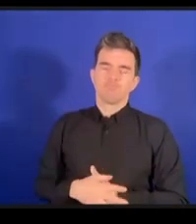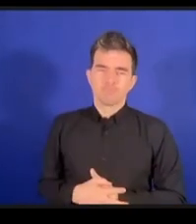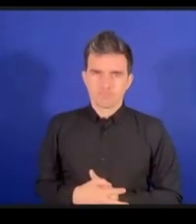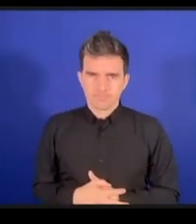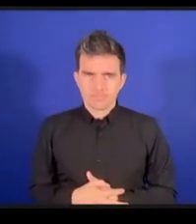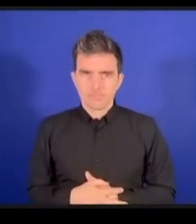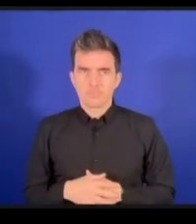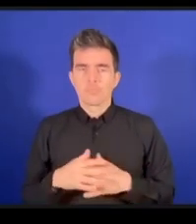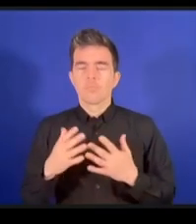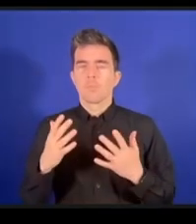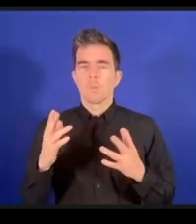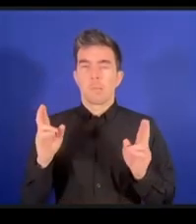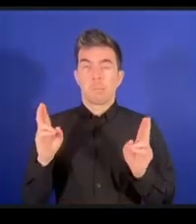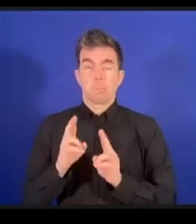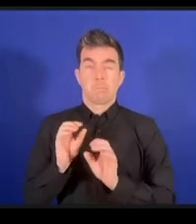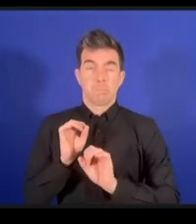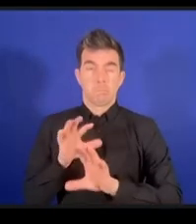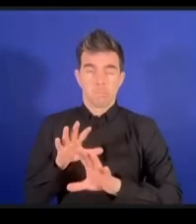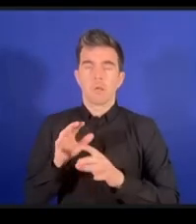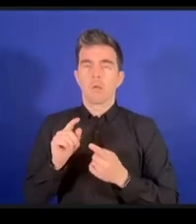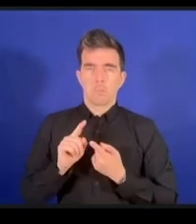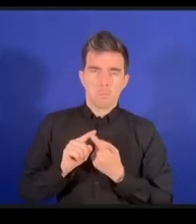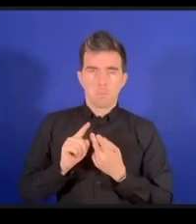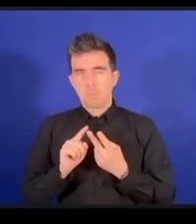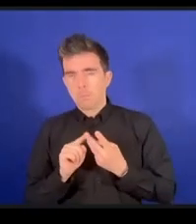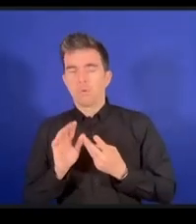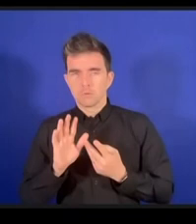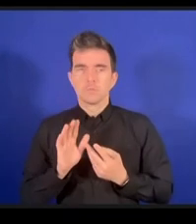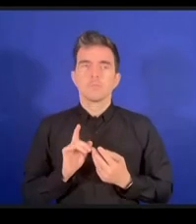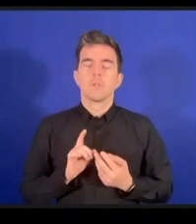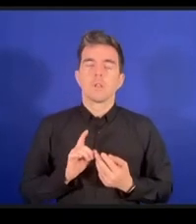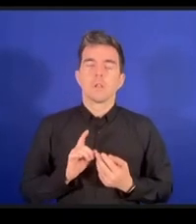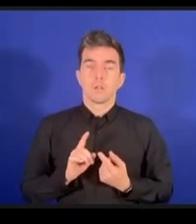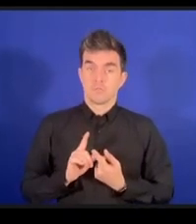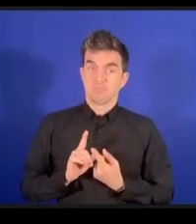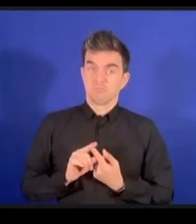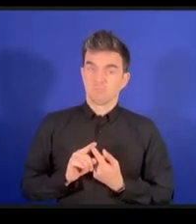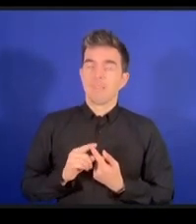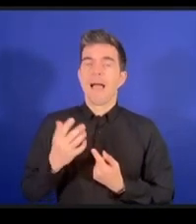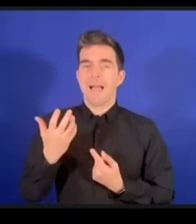何点かです共通の誤解があると思います